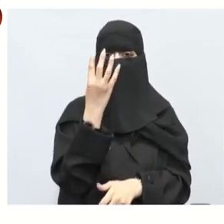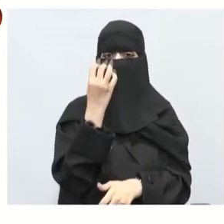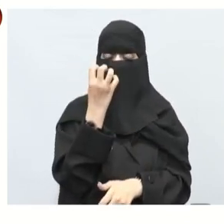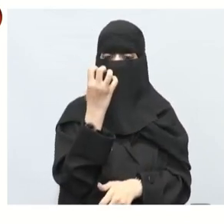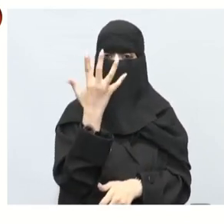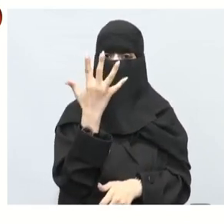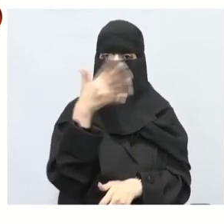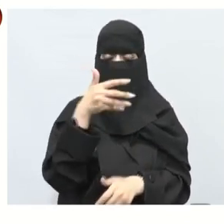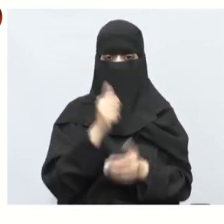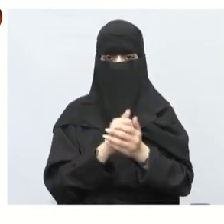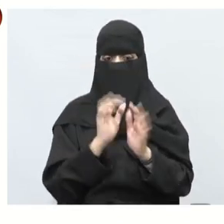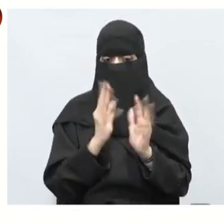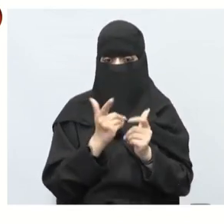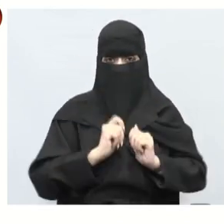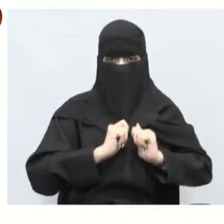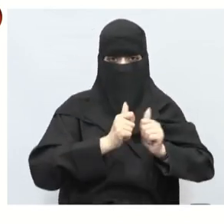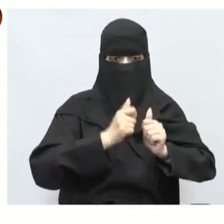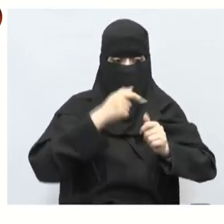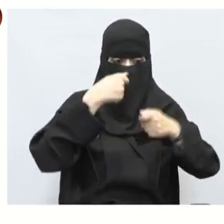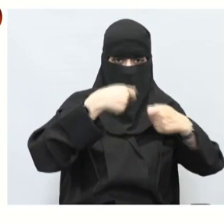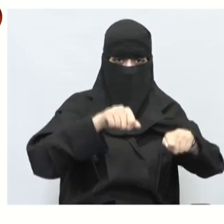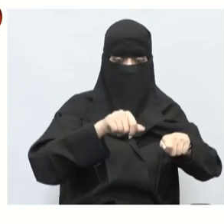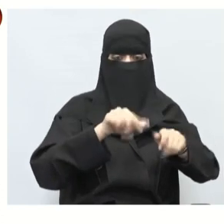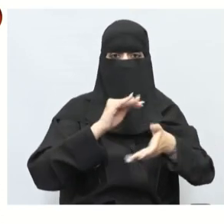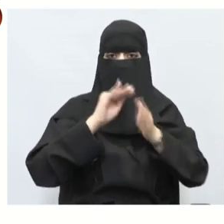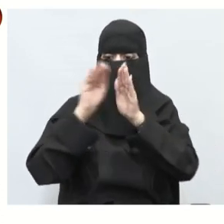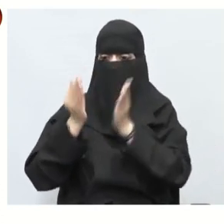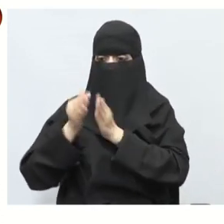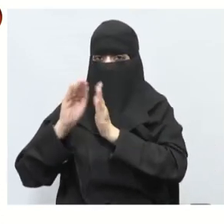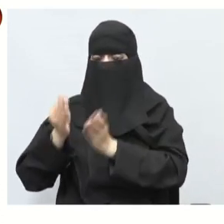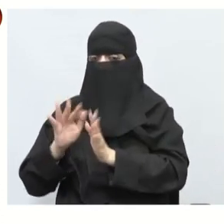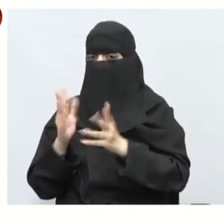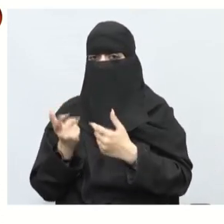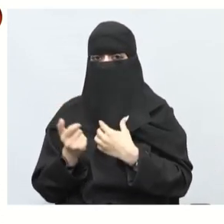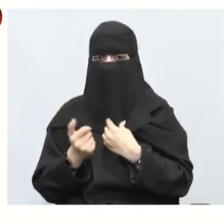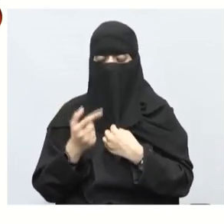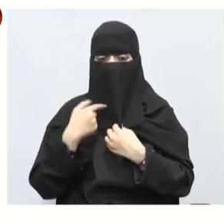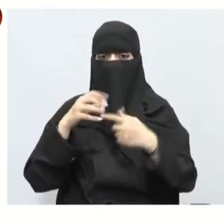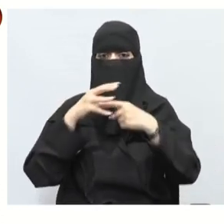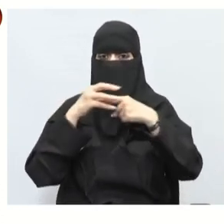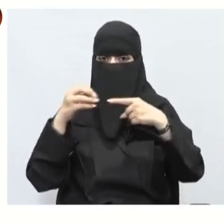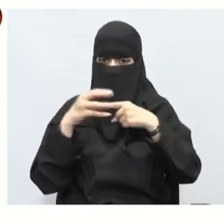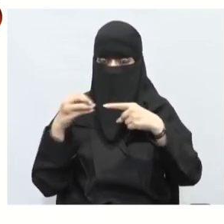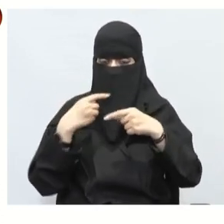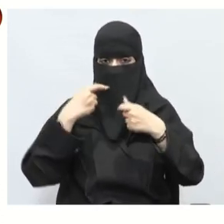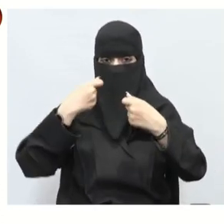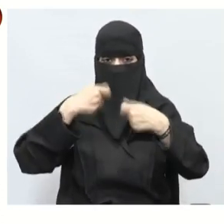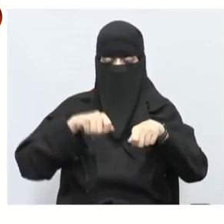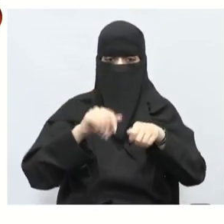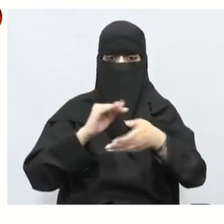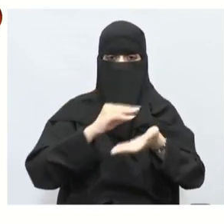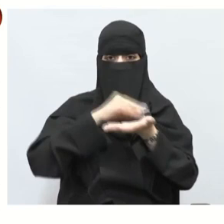قفصاً يستطيع أن يشتري نفس الخطوات السابقة راح نجريها أطرح أجرة النقل من المبلغ